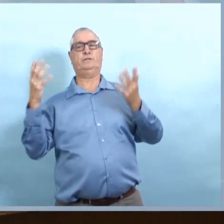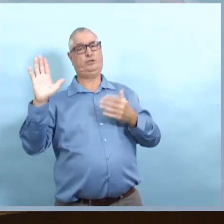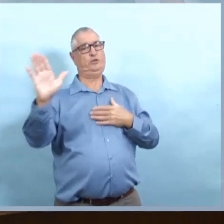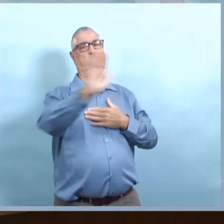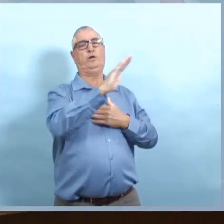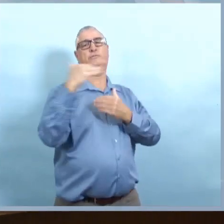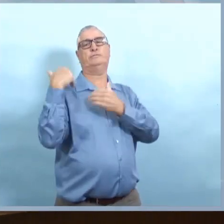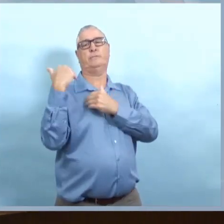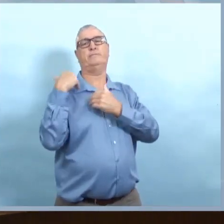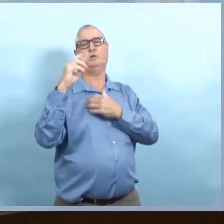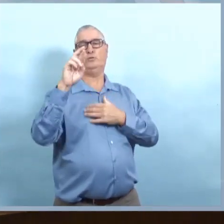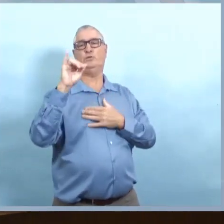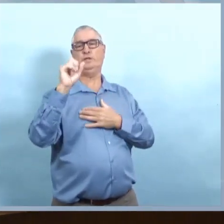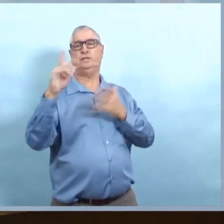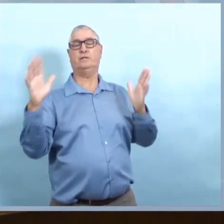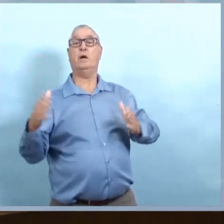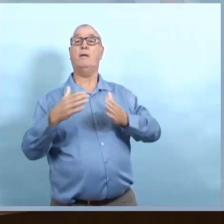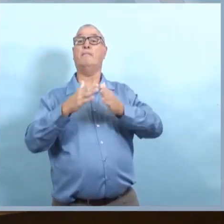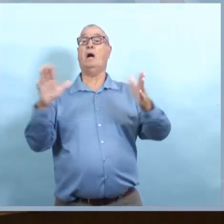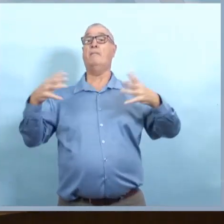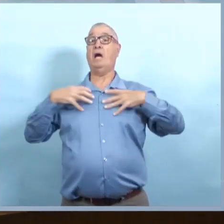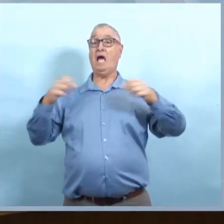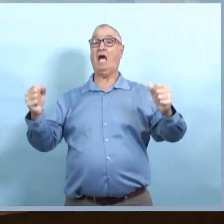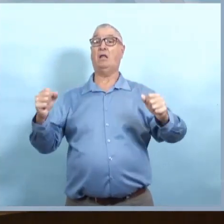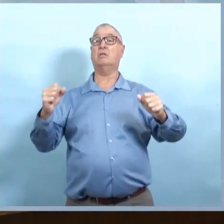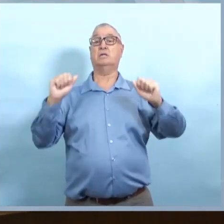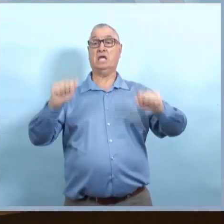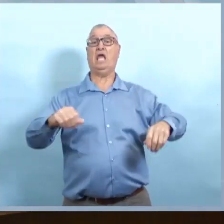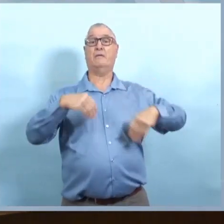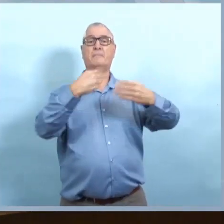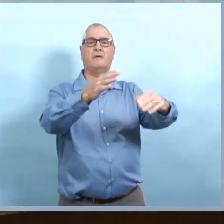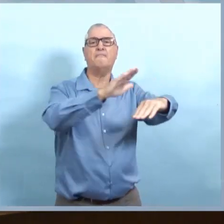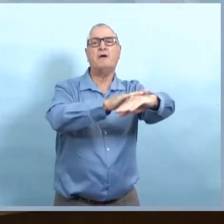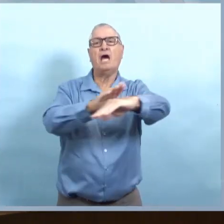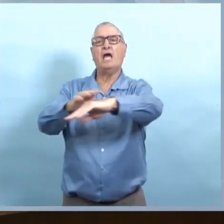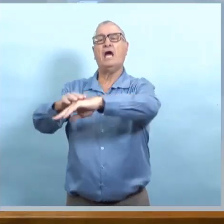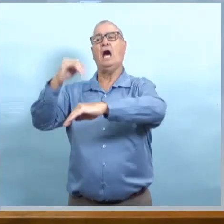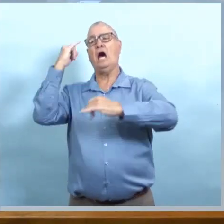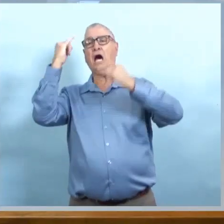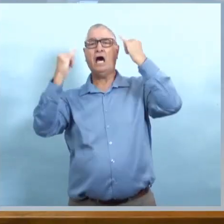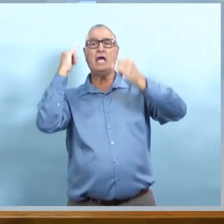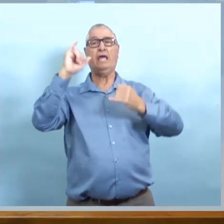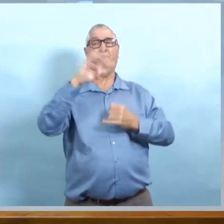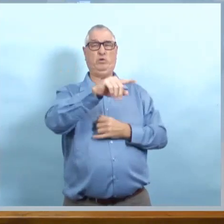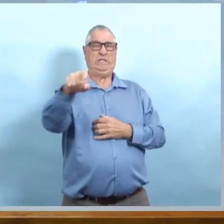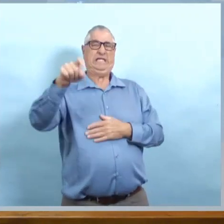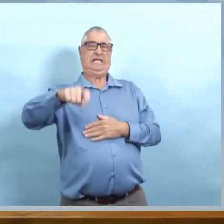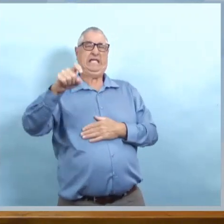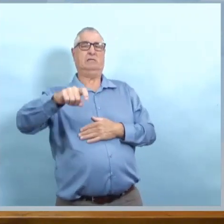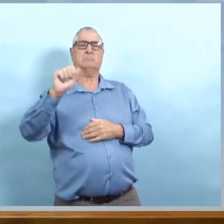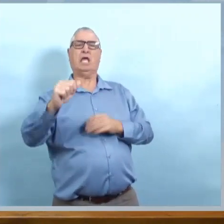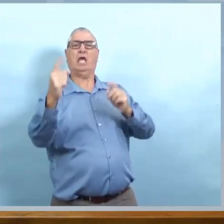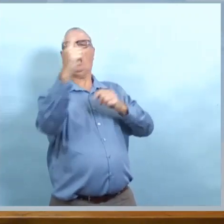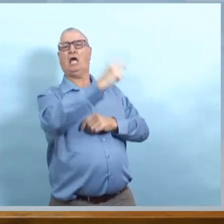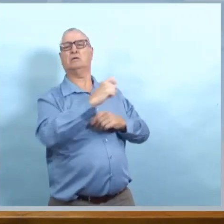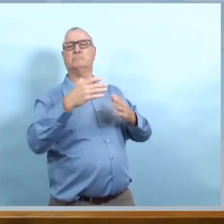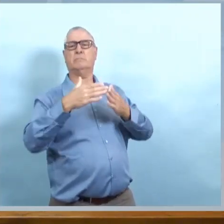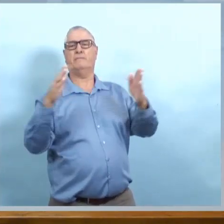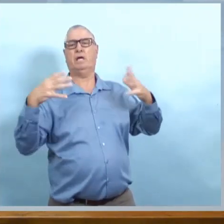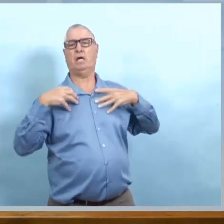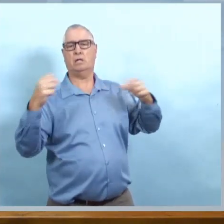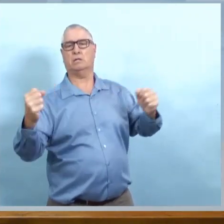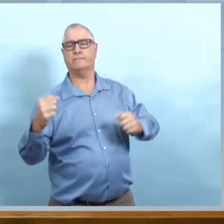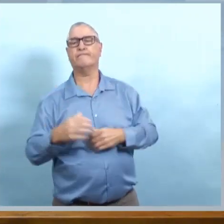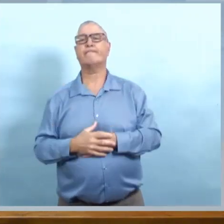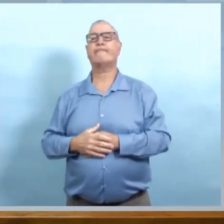mais il y a des directives en place et c'est à chaque organisation de décider si elle peut les mettre en œuvre et recommencer à jouer.